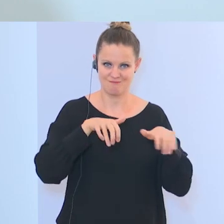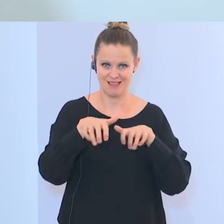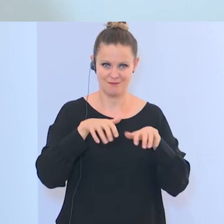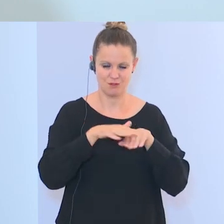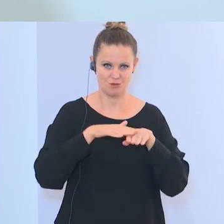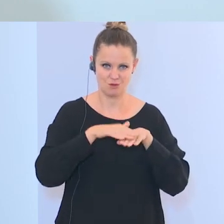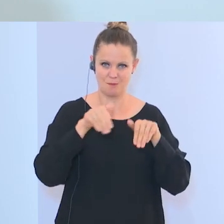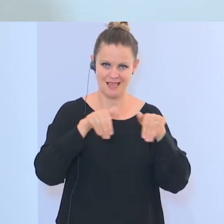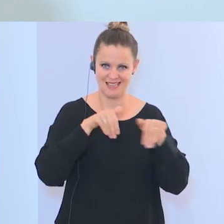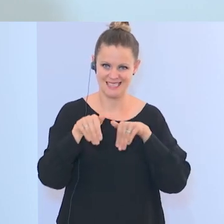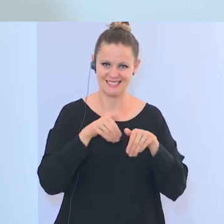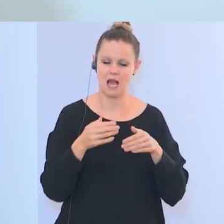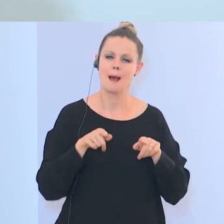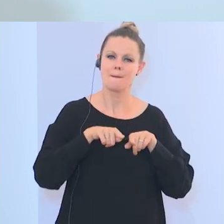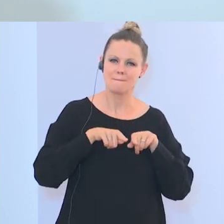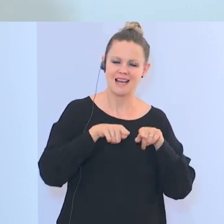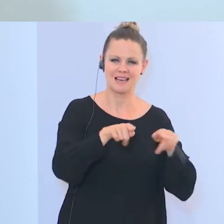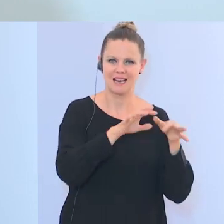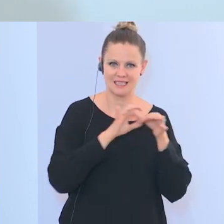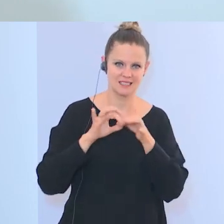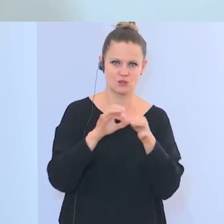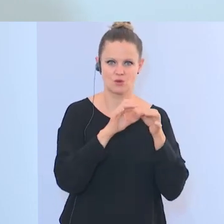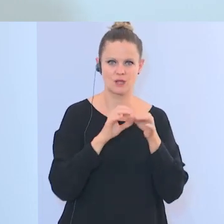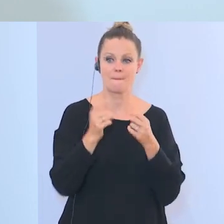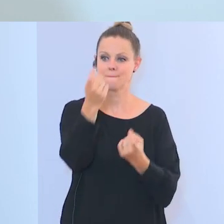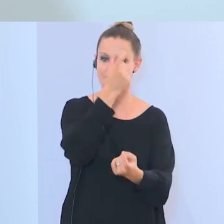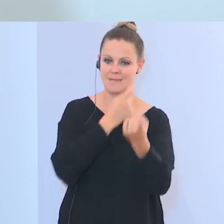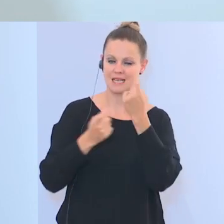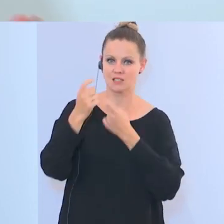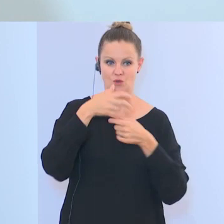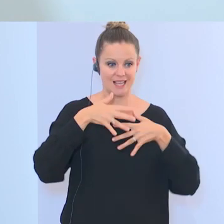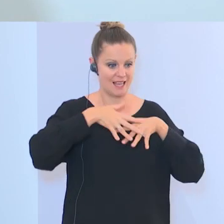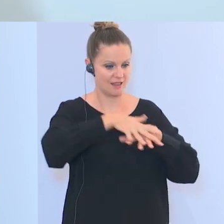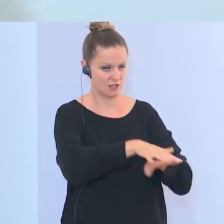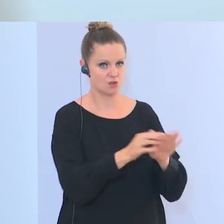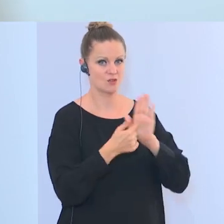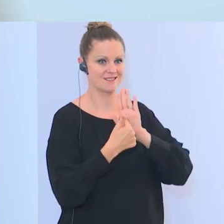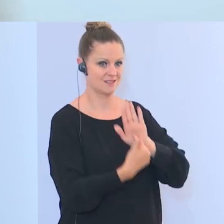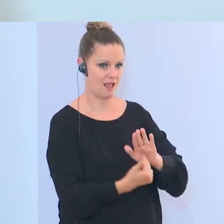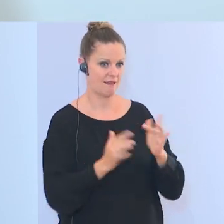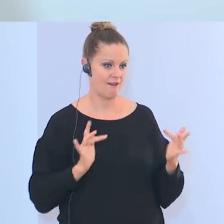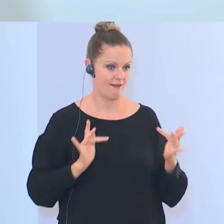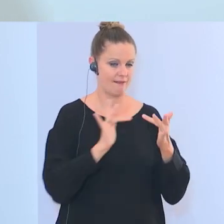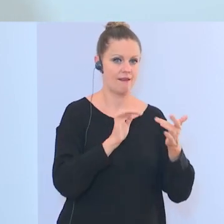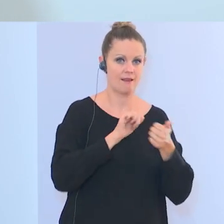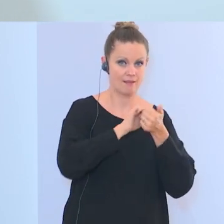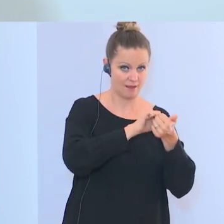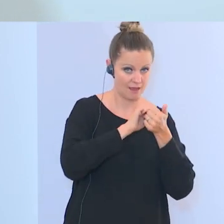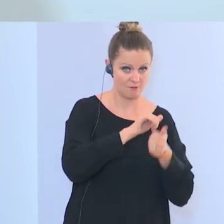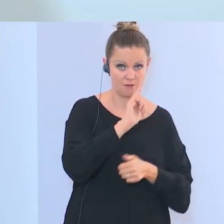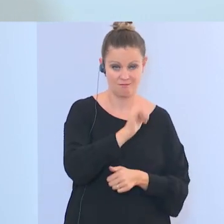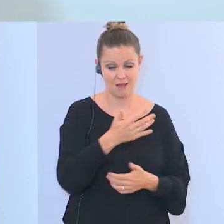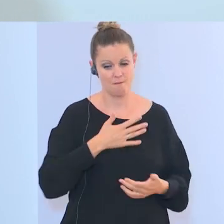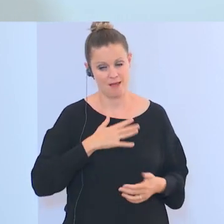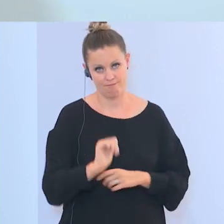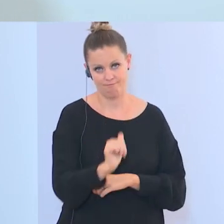Parallelgesellschaften an einer Schnittstelle zu Migration und Integration sichtbar zu machen und dagegen anzukämpfen. Das